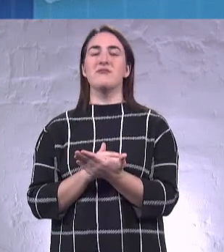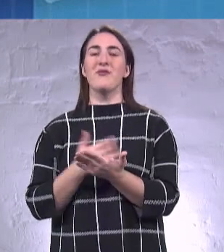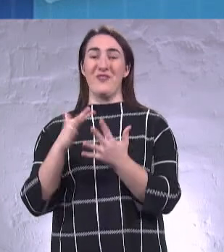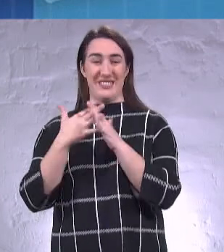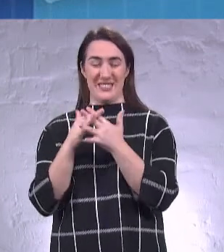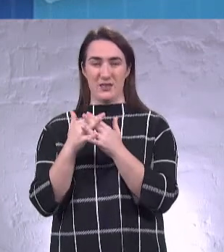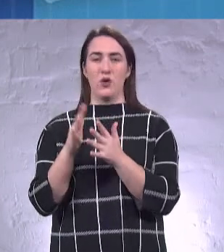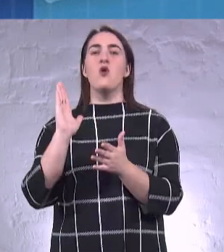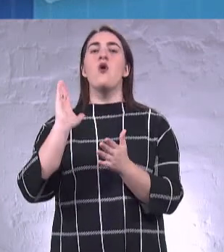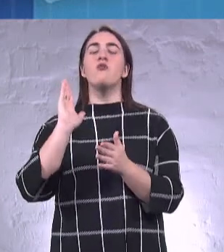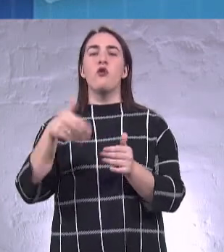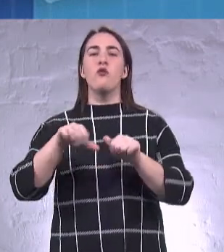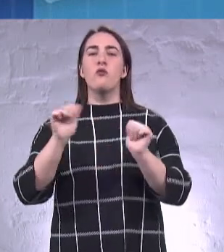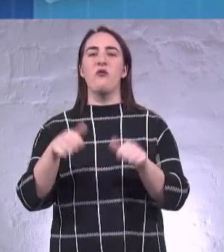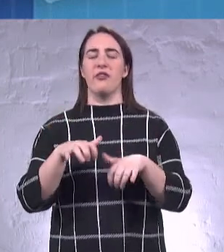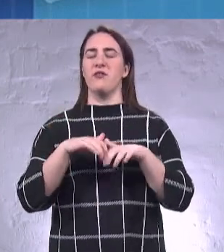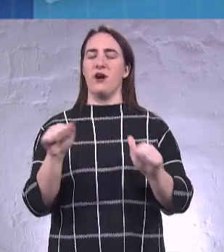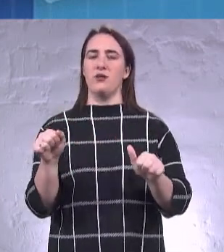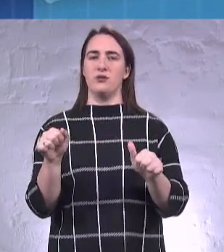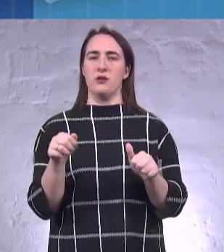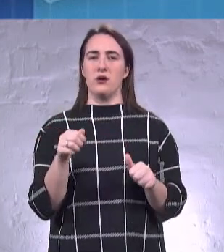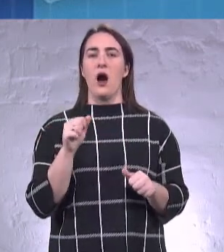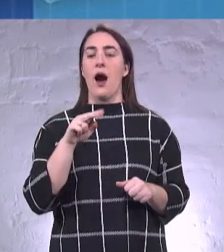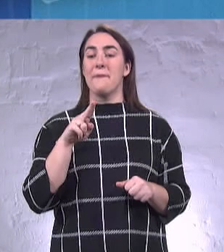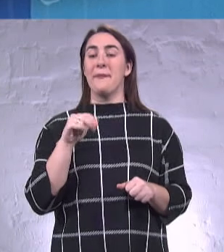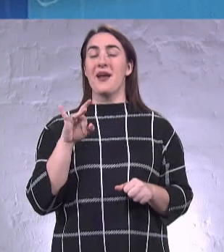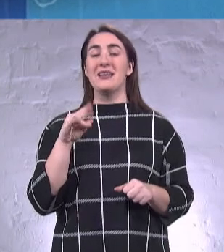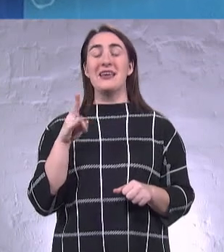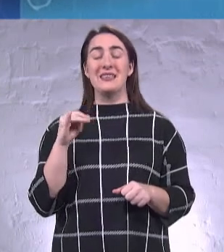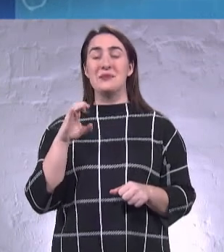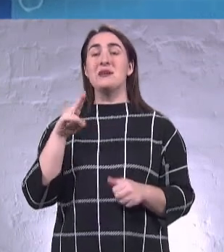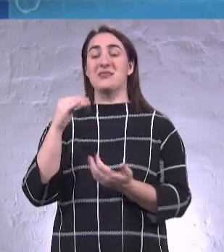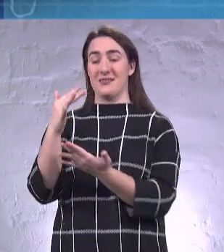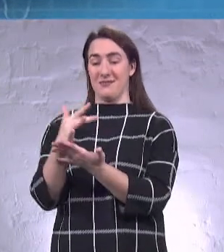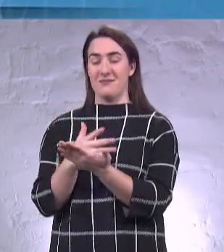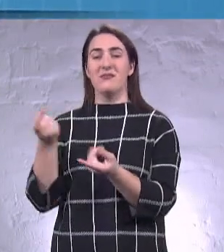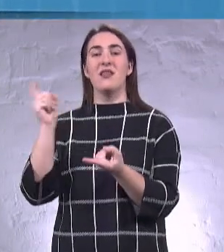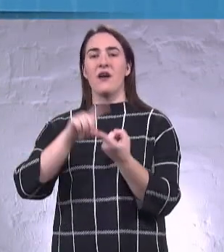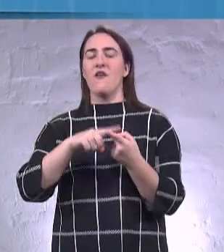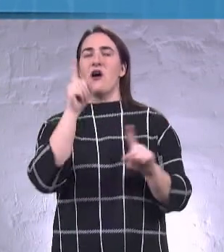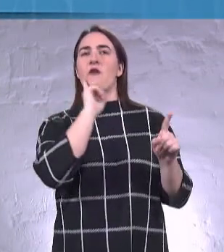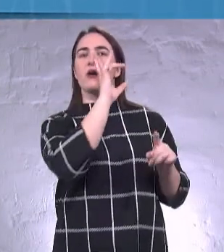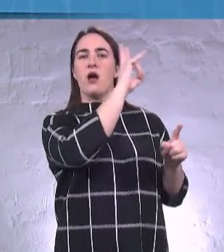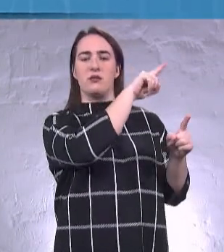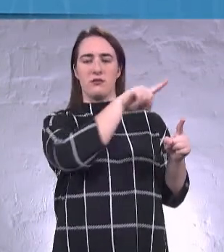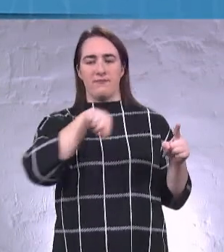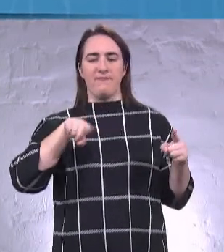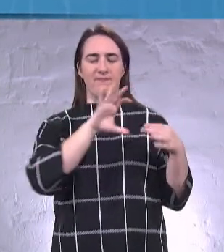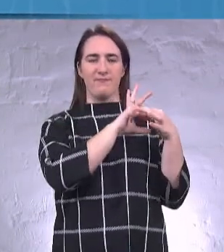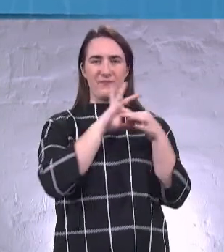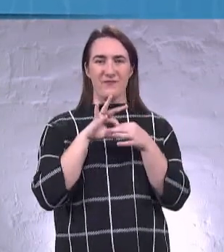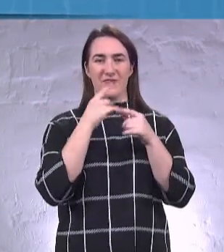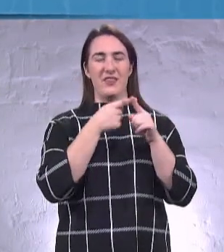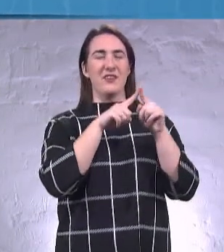будуть формувати владу. А партійні списки залежать від того, що відбувається в Верховній Раді. І оця вертикаль